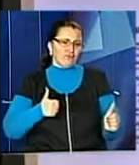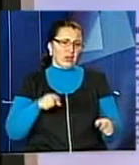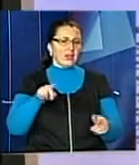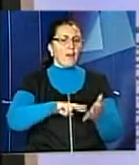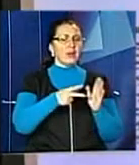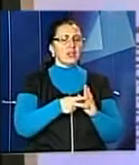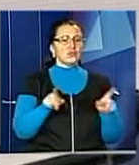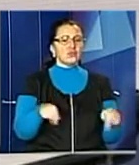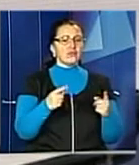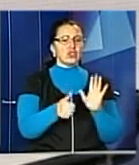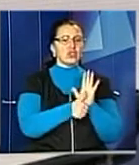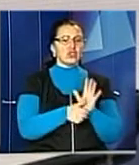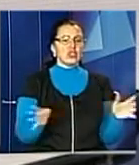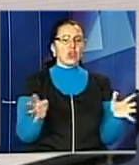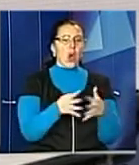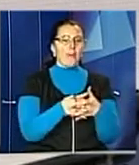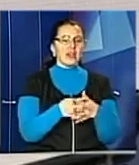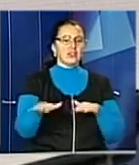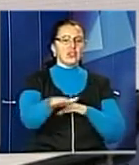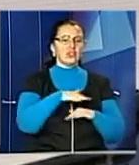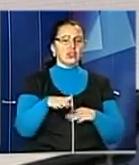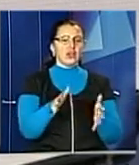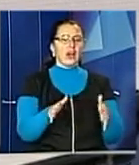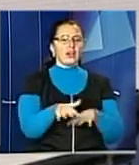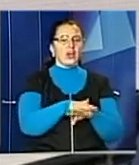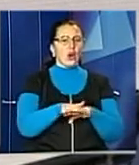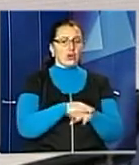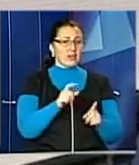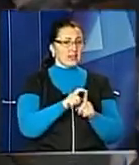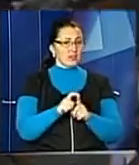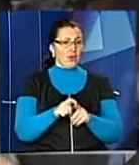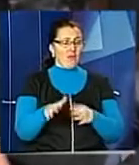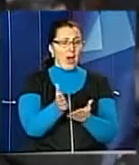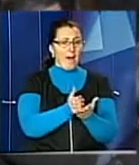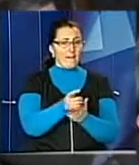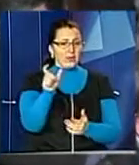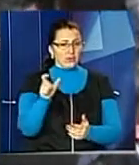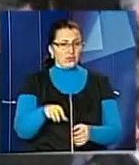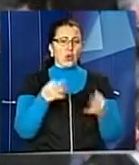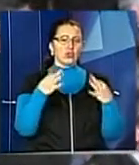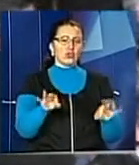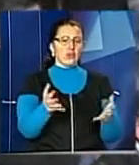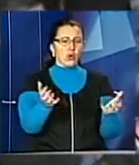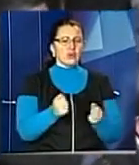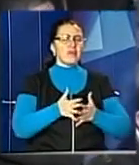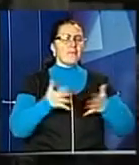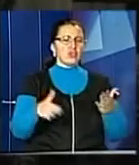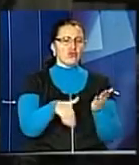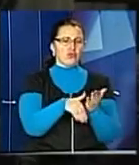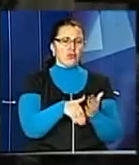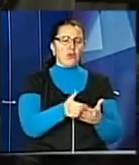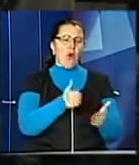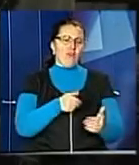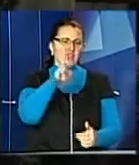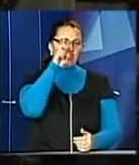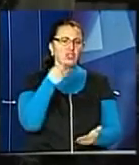планують створити шість об'єднаних територіальних громад. Це, за словами посадовців, дозволить отримати більшу допомогу від держбюджету та забезпечити